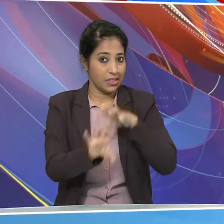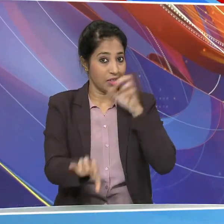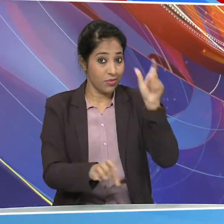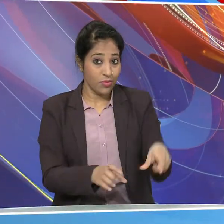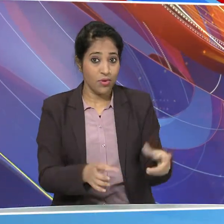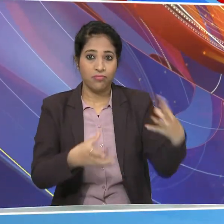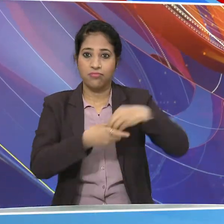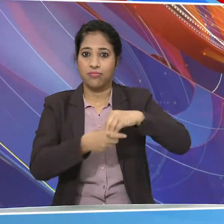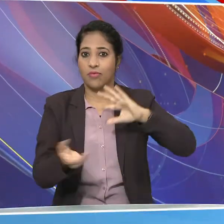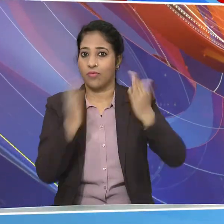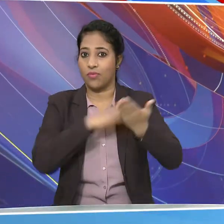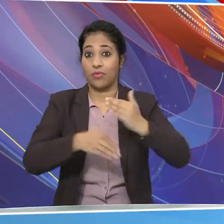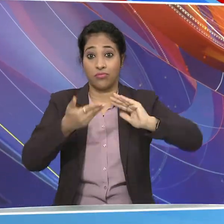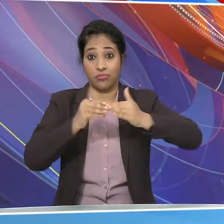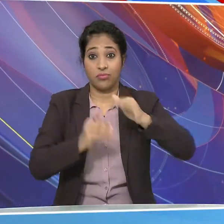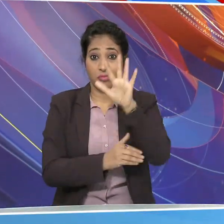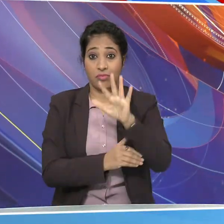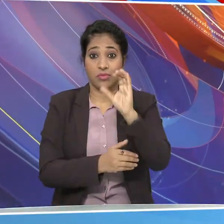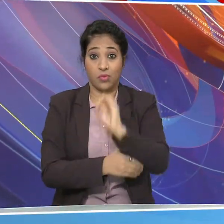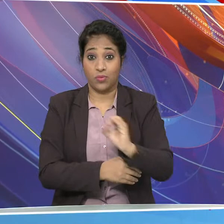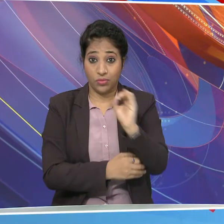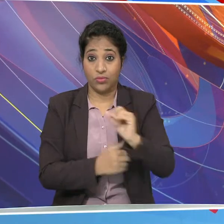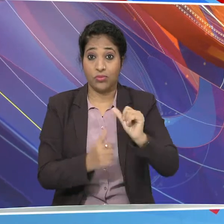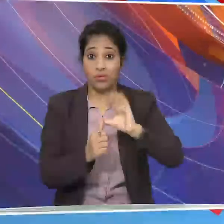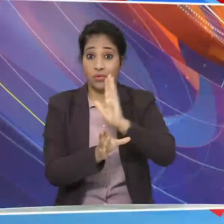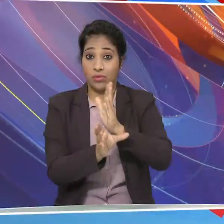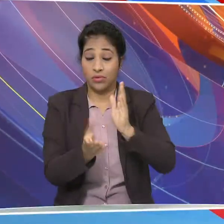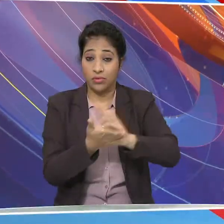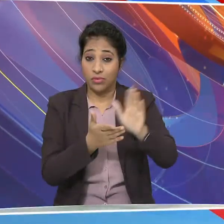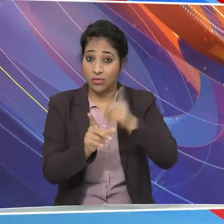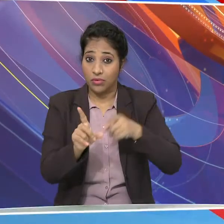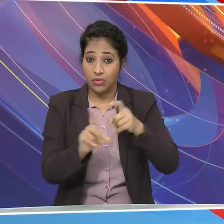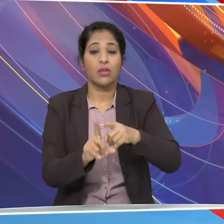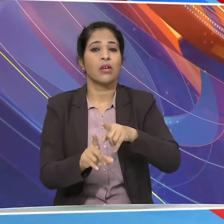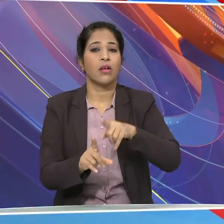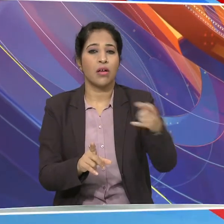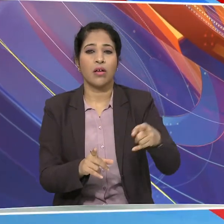को एहमदाबाद में इंग्लेंट और न्यूजिलेंड के मैट से होगा